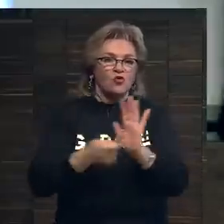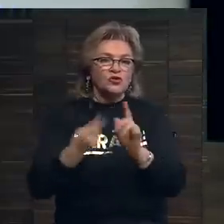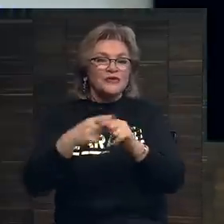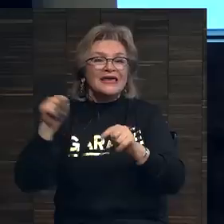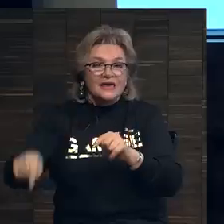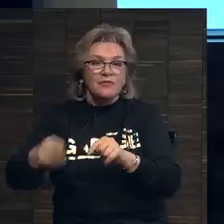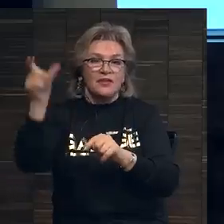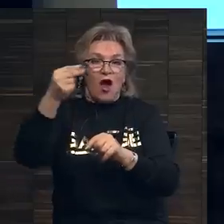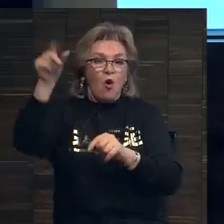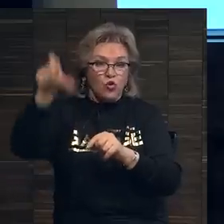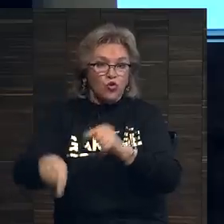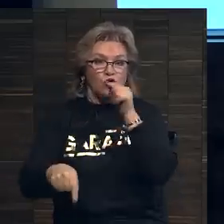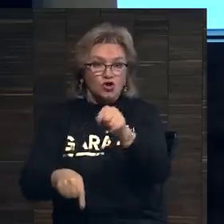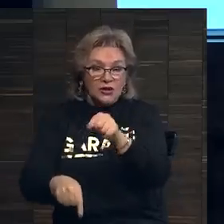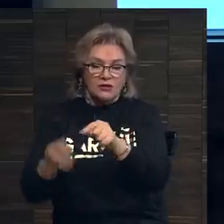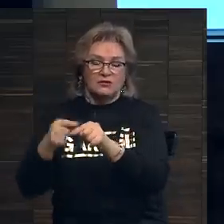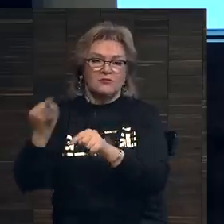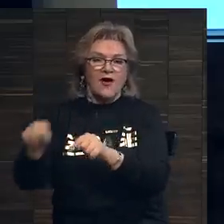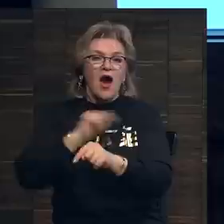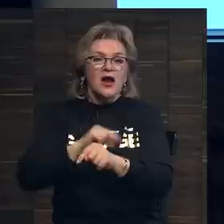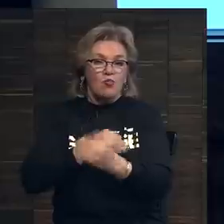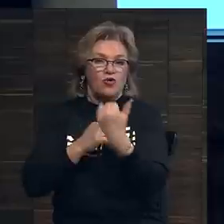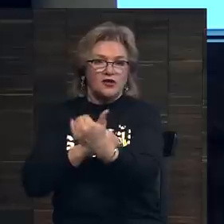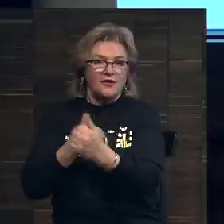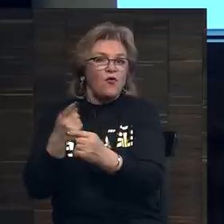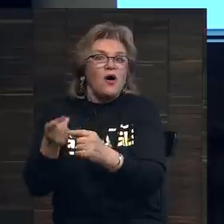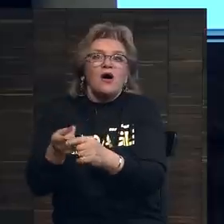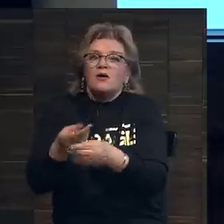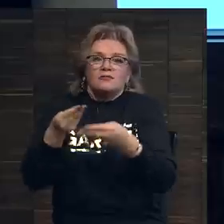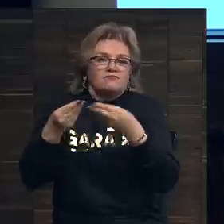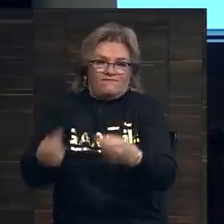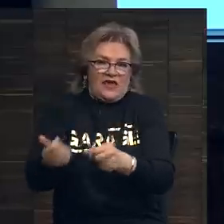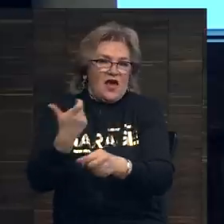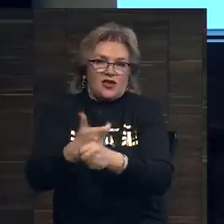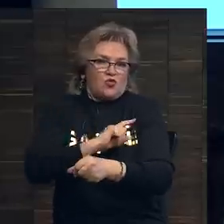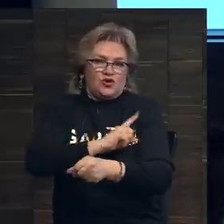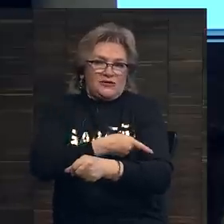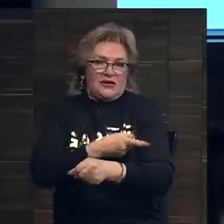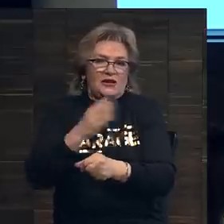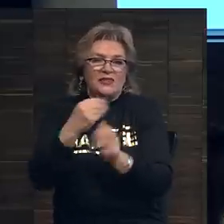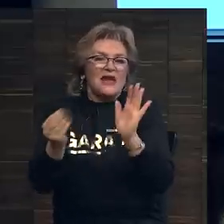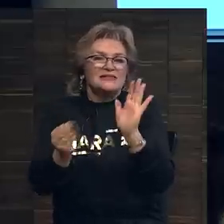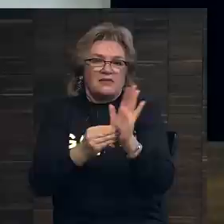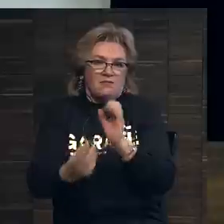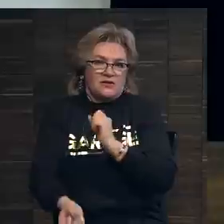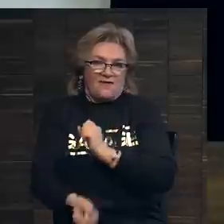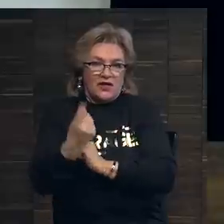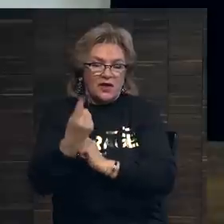И именно этот художник, его работа особенно поддалась этому влиянию на ценообразование.